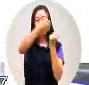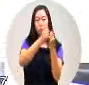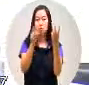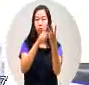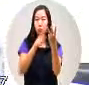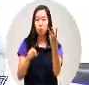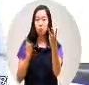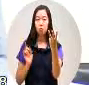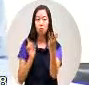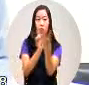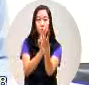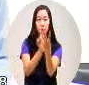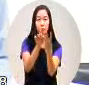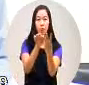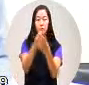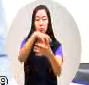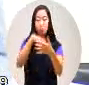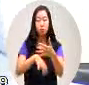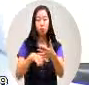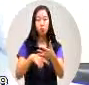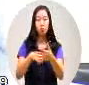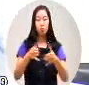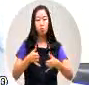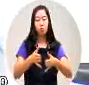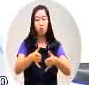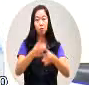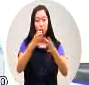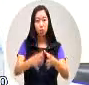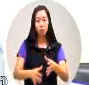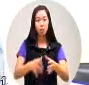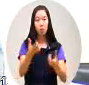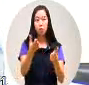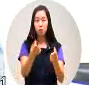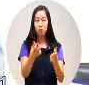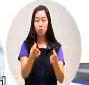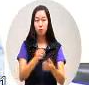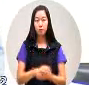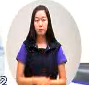公厅会其中的道路建设也是其中的之一